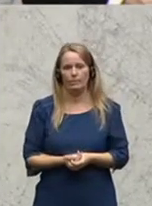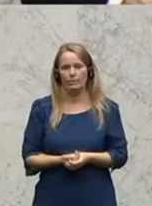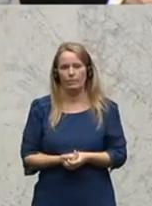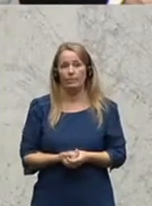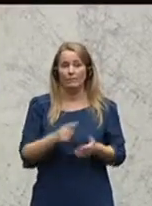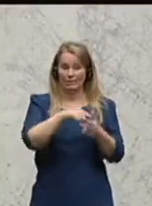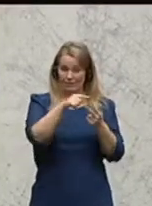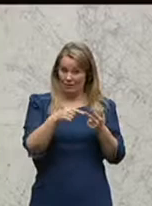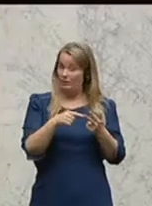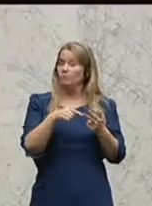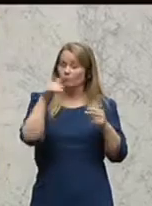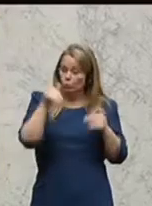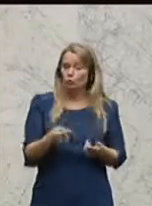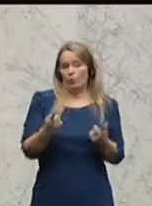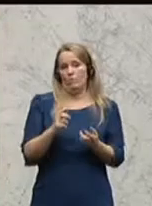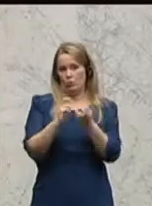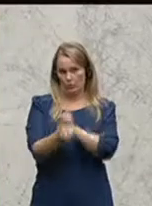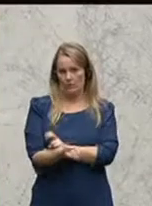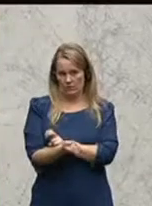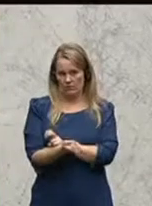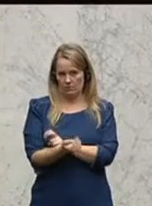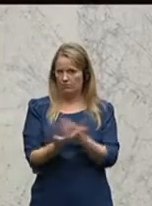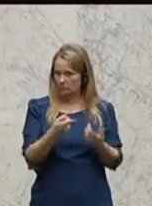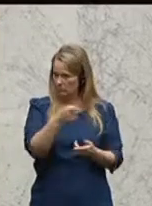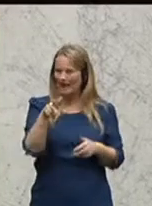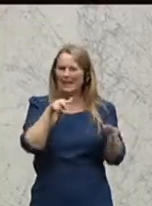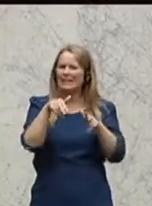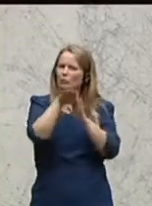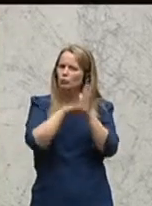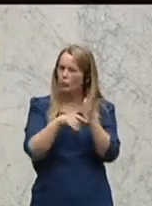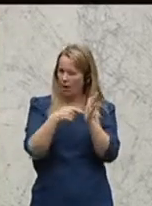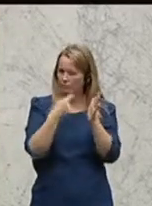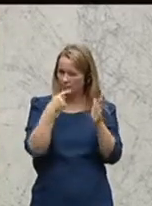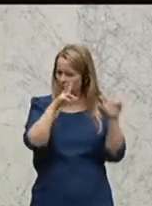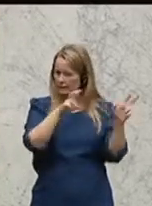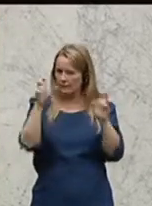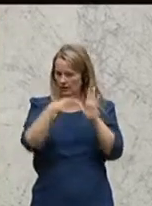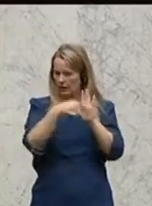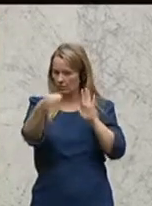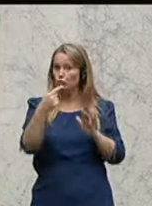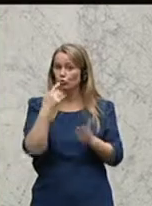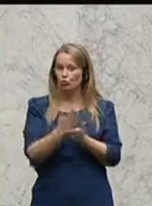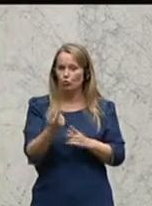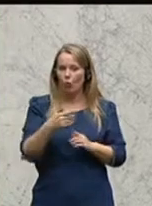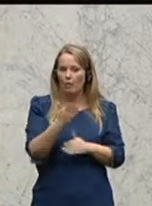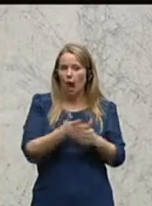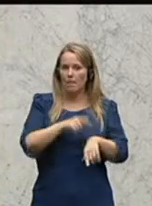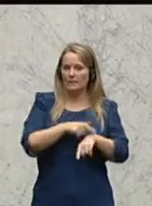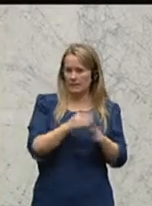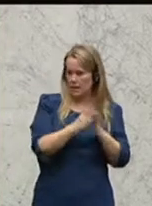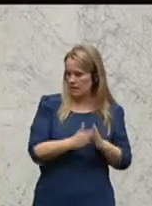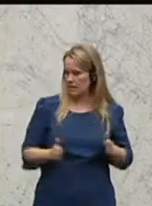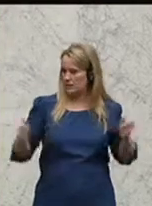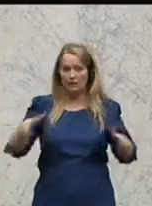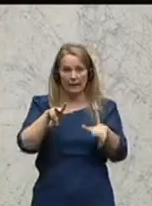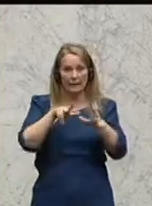Diese Dinge, meine Damen und Herren, sind umzusetzen. Immerhin haben wir, wenn man das Regierungsprogramm jetzt zitiert, bald die Halbzeit der Legislaturperiode